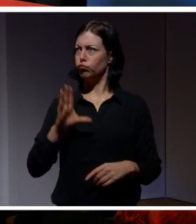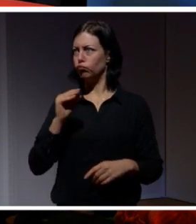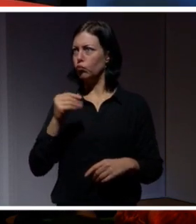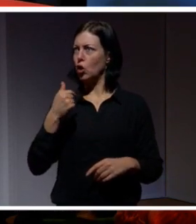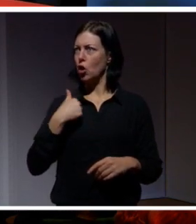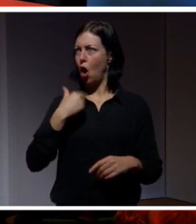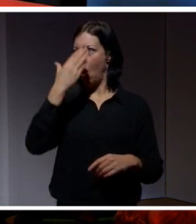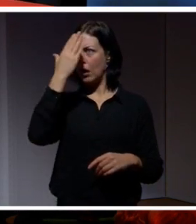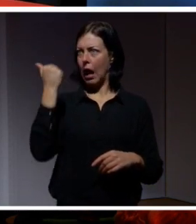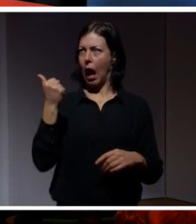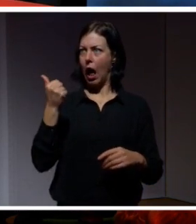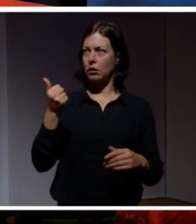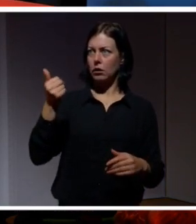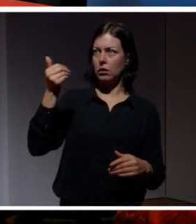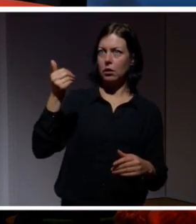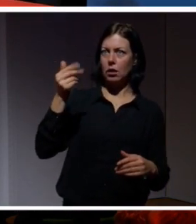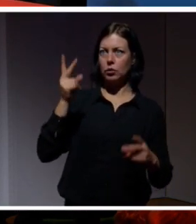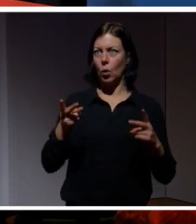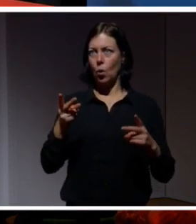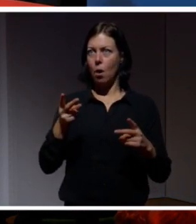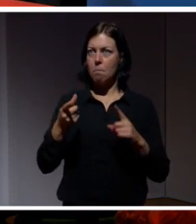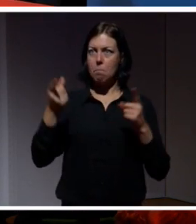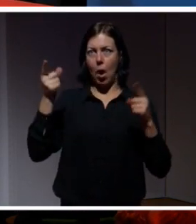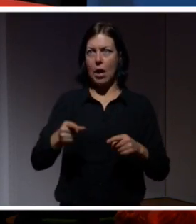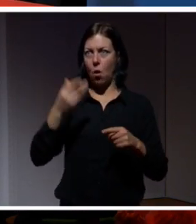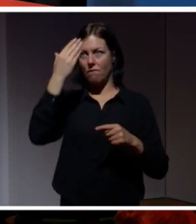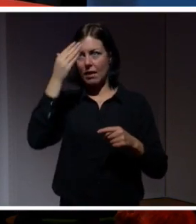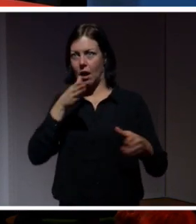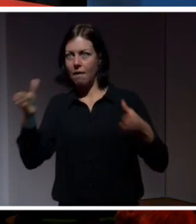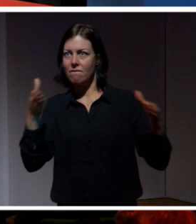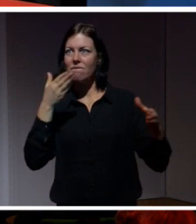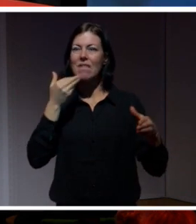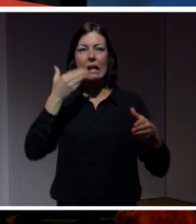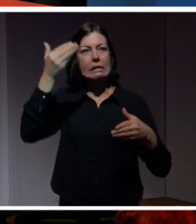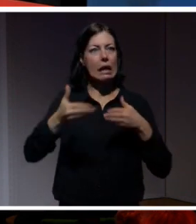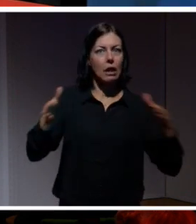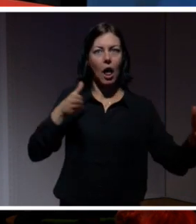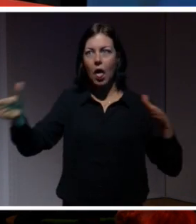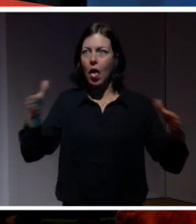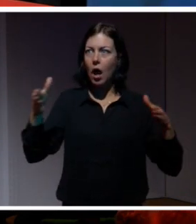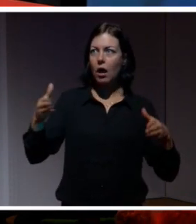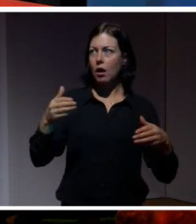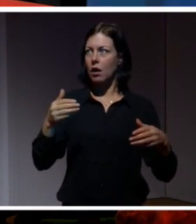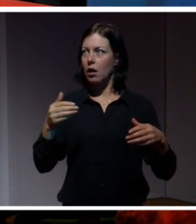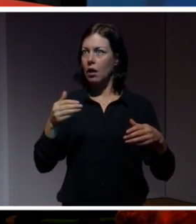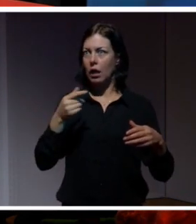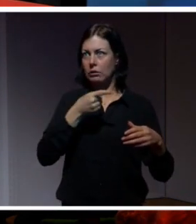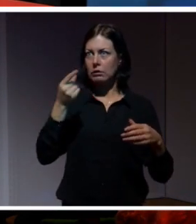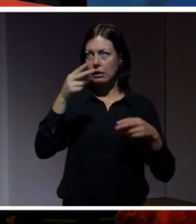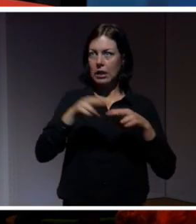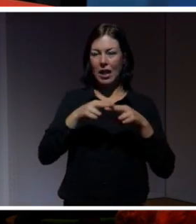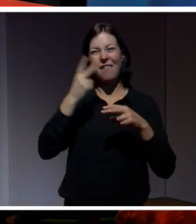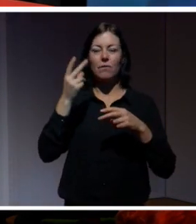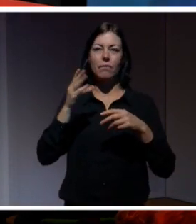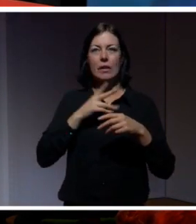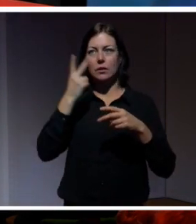det ena lägret, än det andra, snarare än ambivalens här? Vem känner att ni har en tydlig tillhörighet i ett av de här två